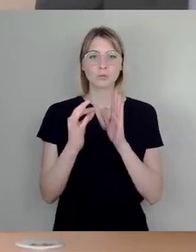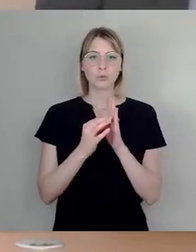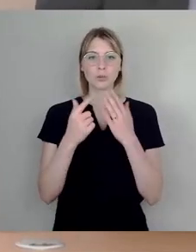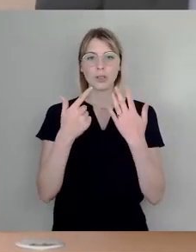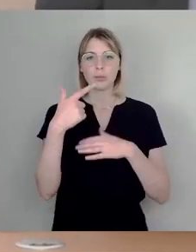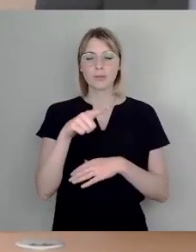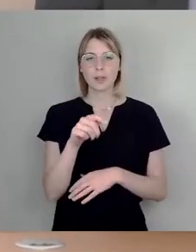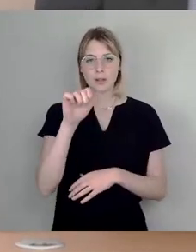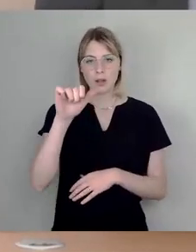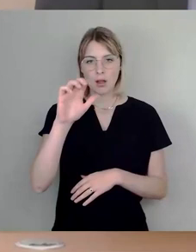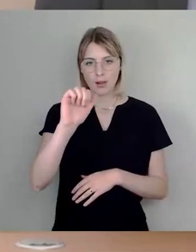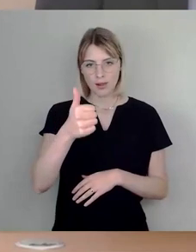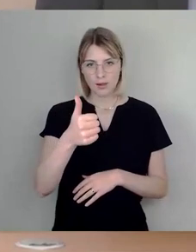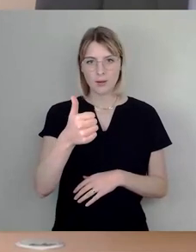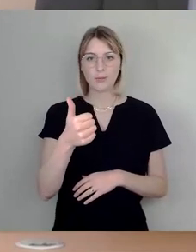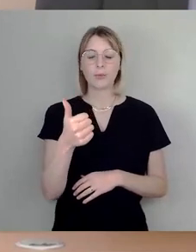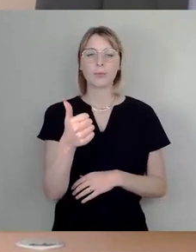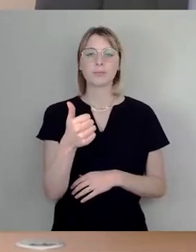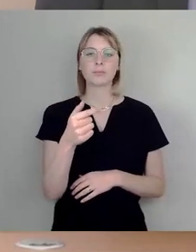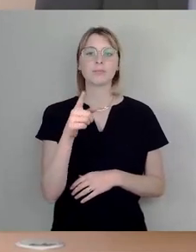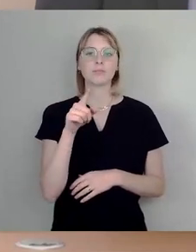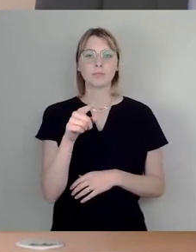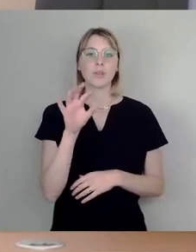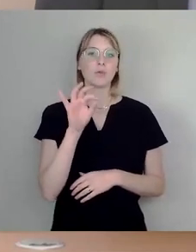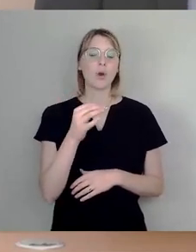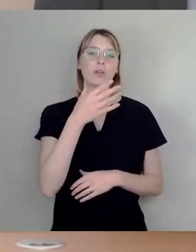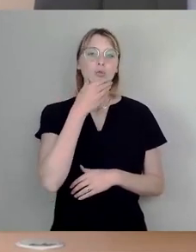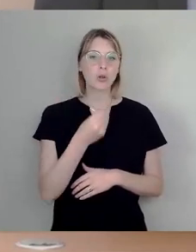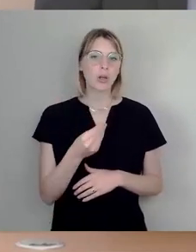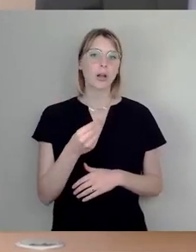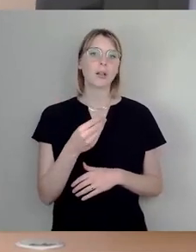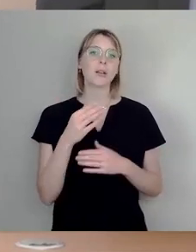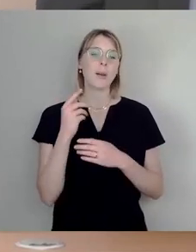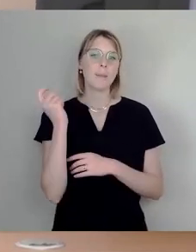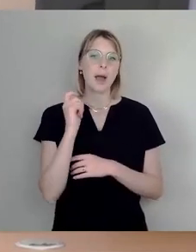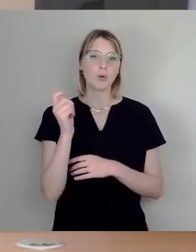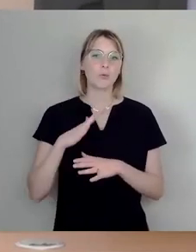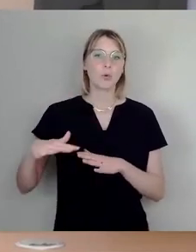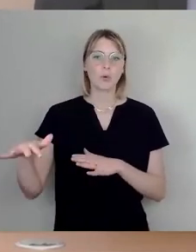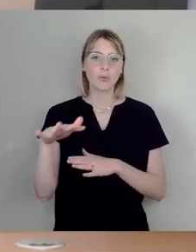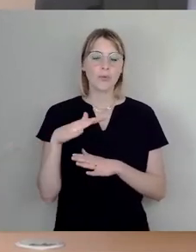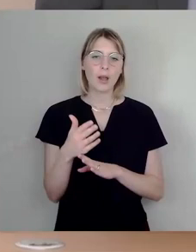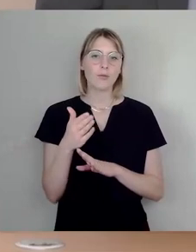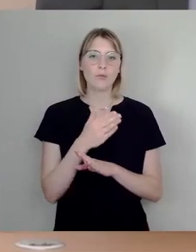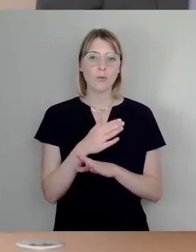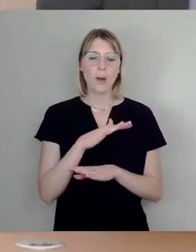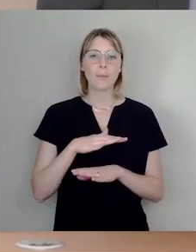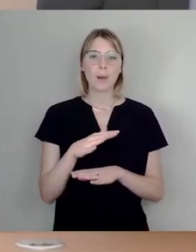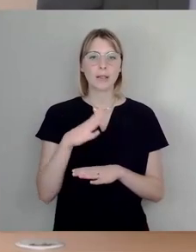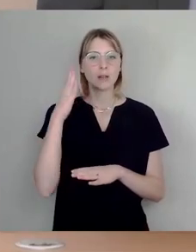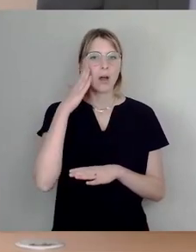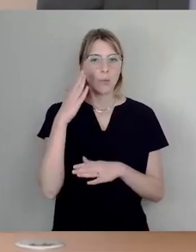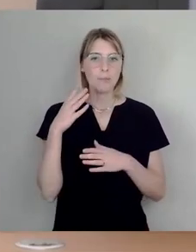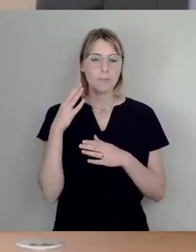ein für ein schöneres Bahnhofsumfeld, Vorplatz Hauptbahnhof, neu gestalten. Dort ist